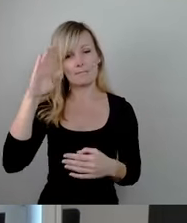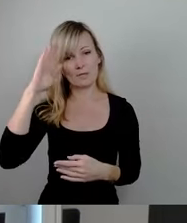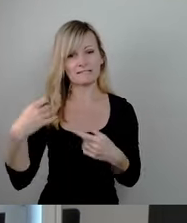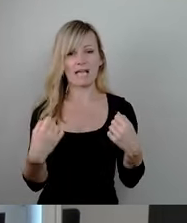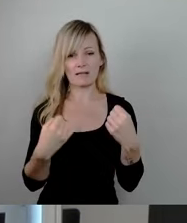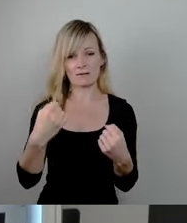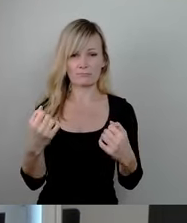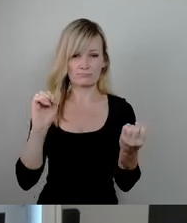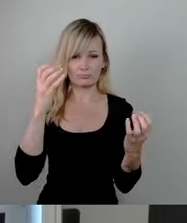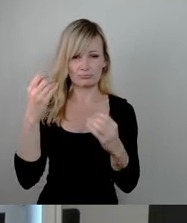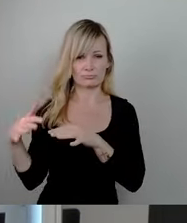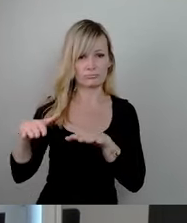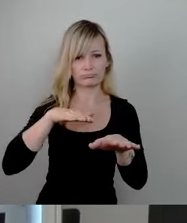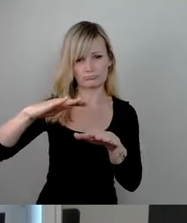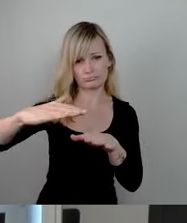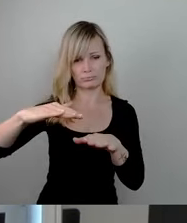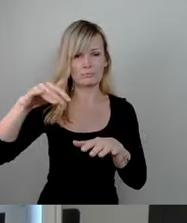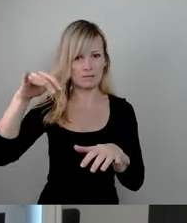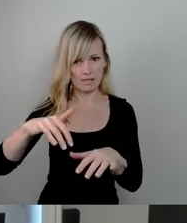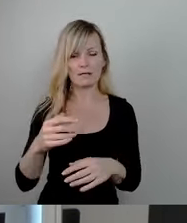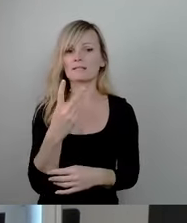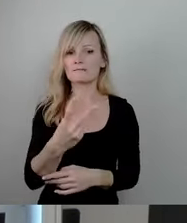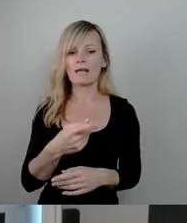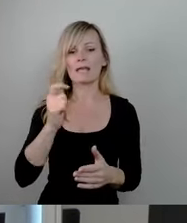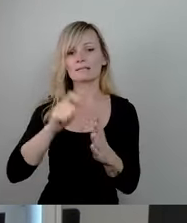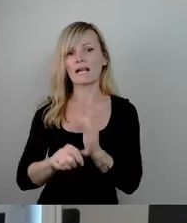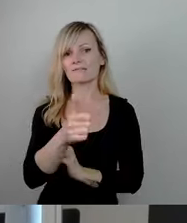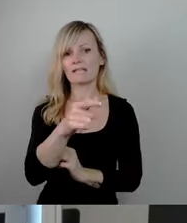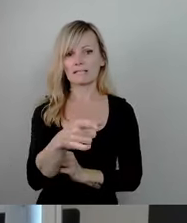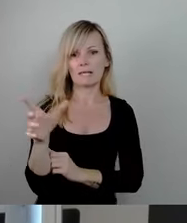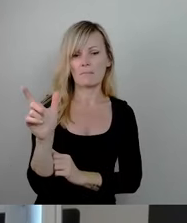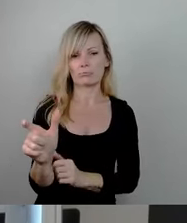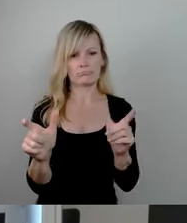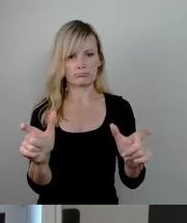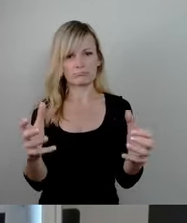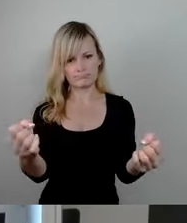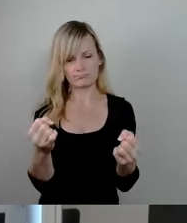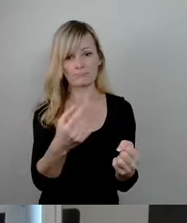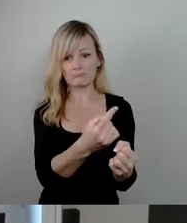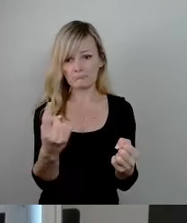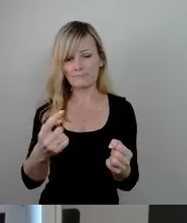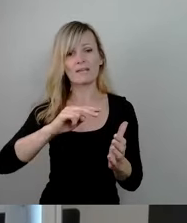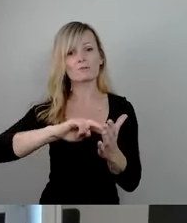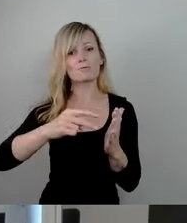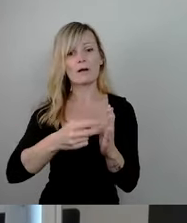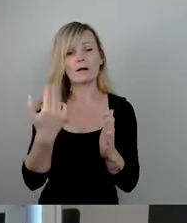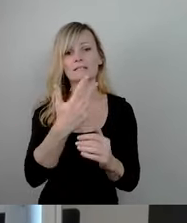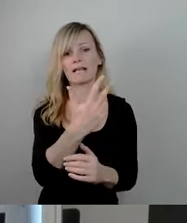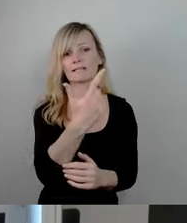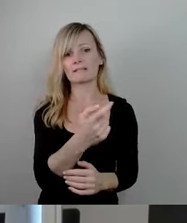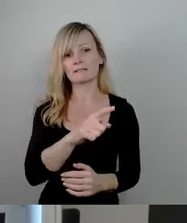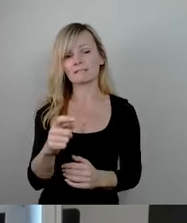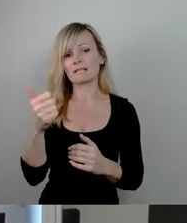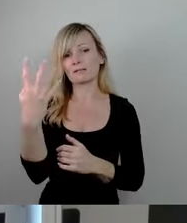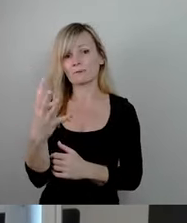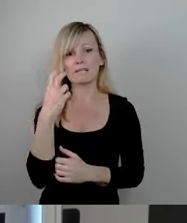des Geschehens ein und konnten zwei tatverdächtige stellen. Bei ihnen handelte es sich um Syrer im Alter von 23 und 41